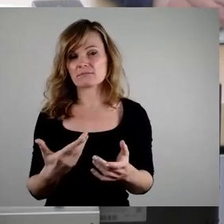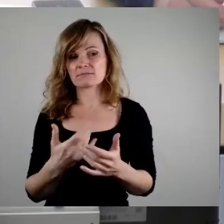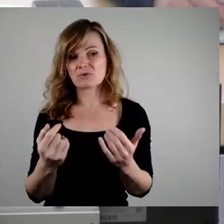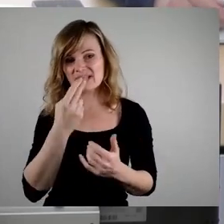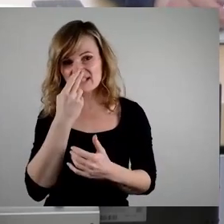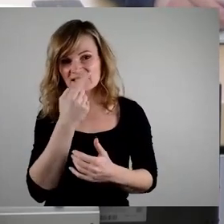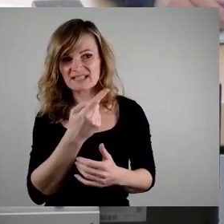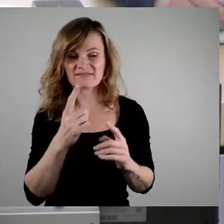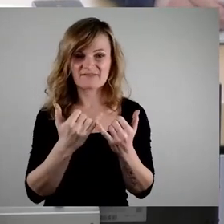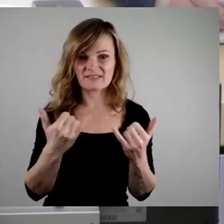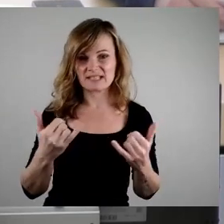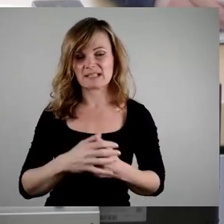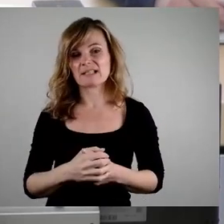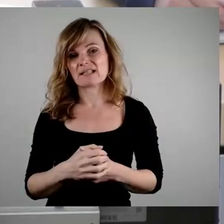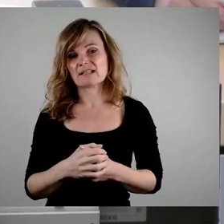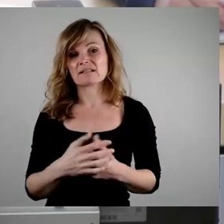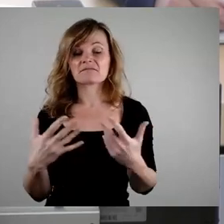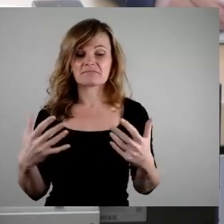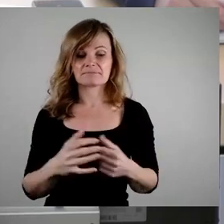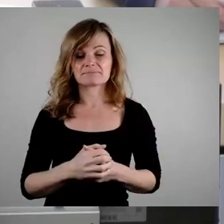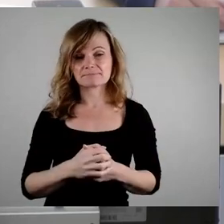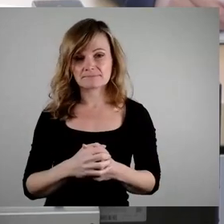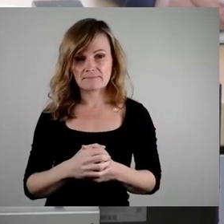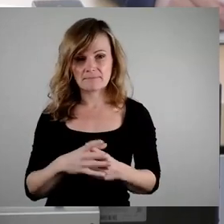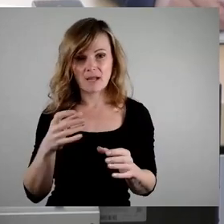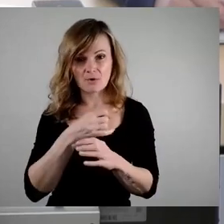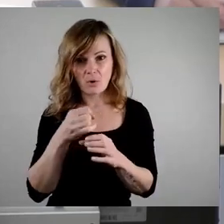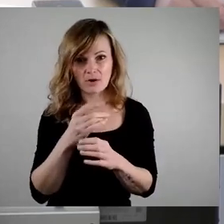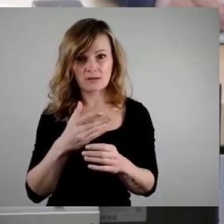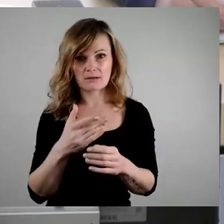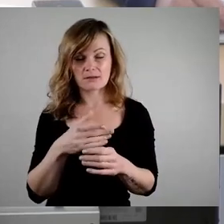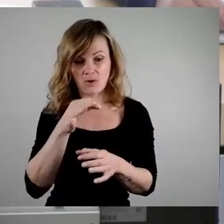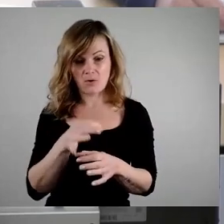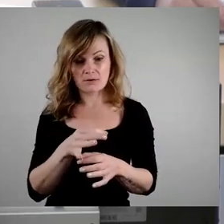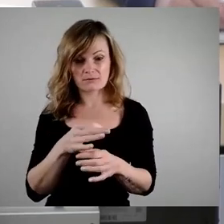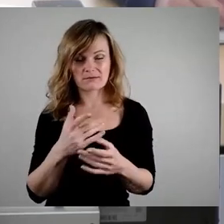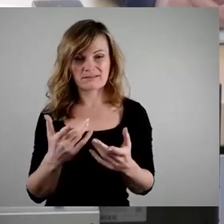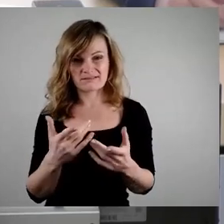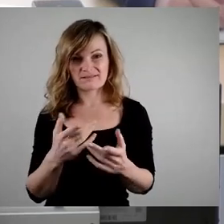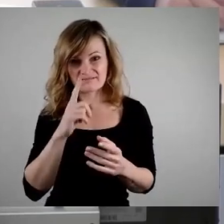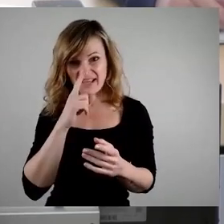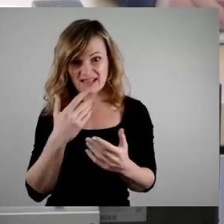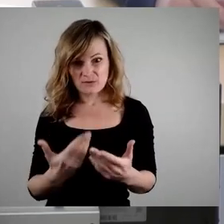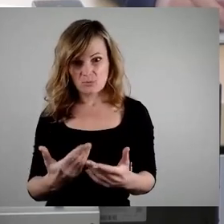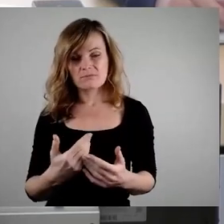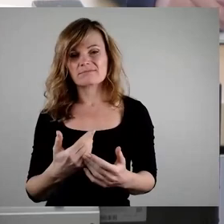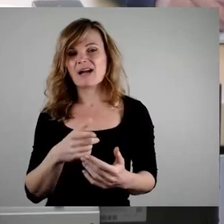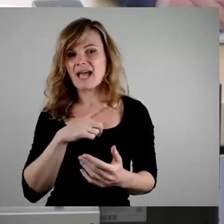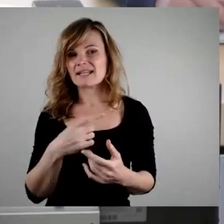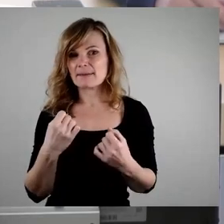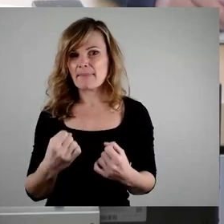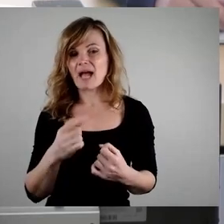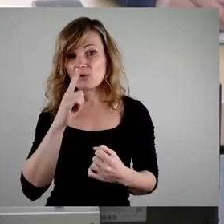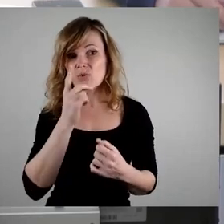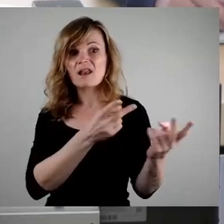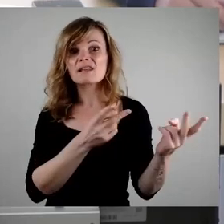Wenn überhaupt ein Kochen vor Ort erfolgt, zumeist wird nämlich tatsächlich nur angeliefert.